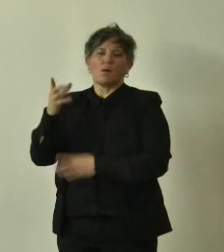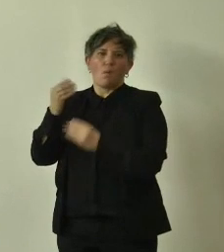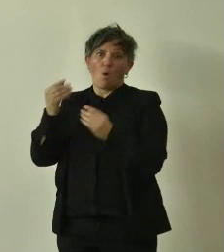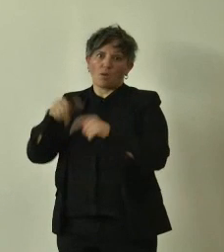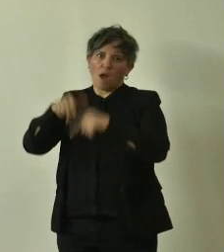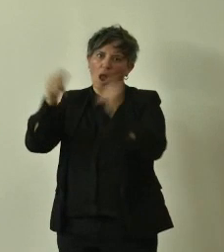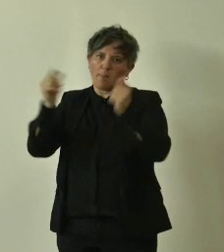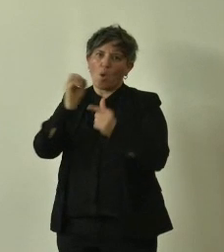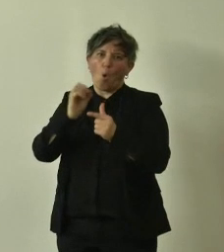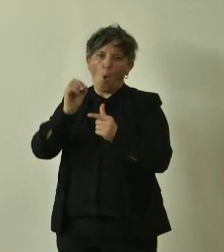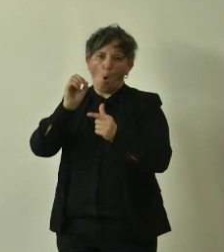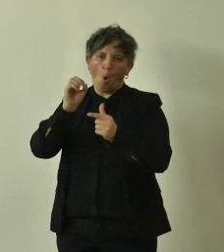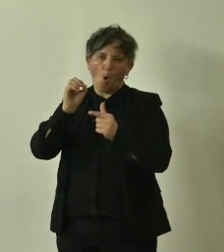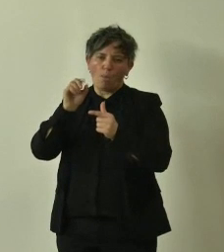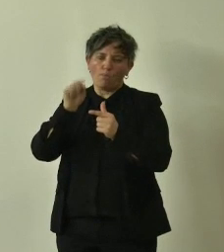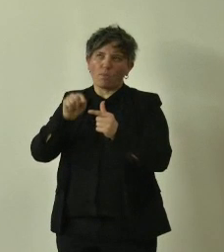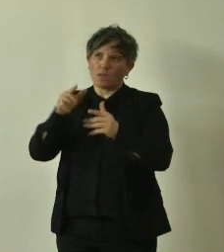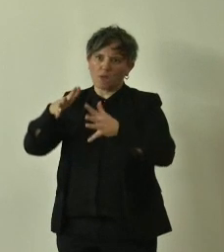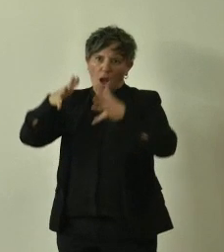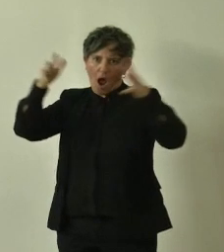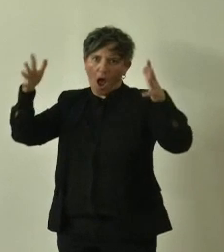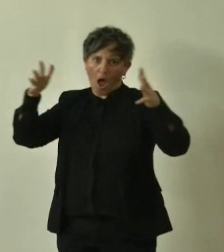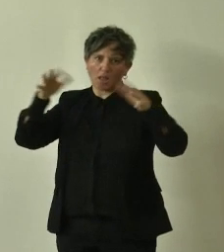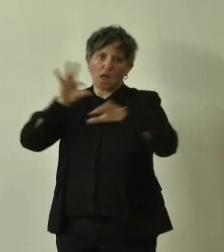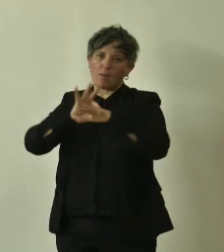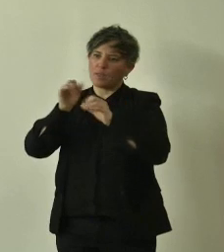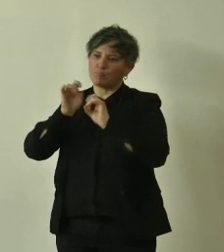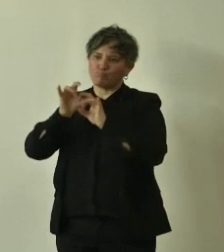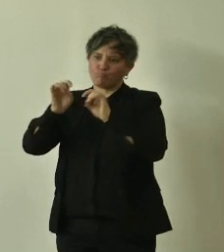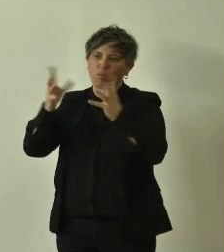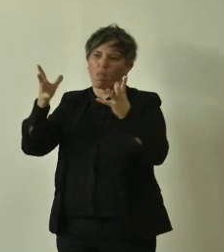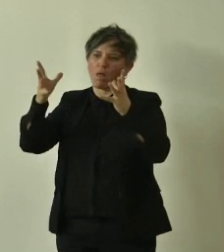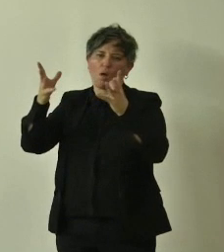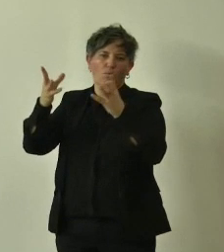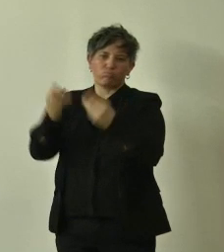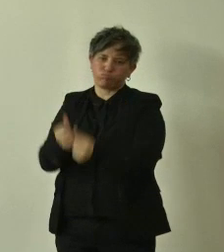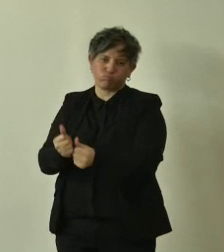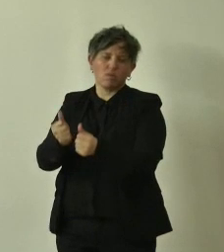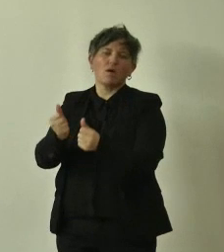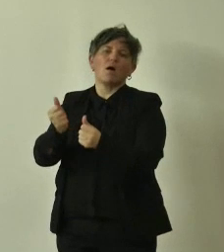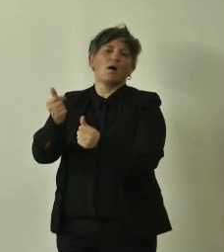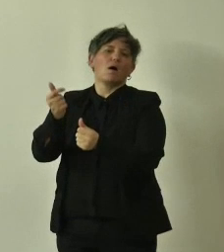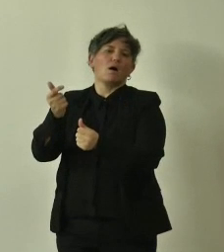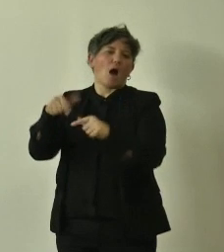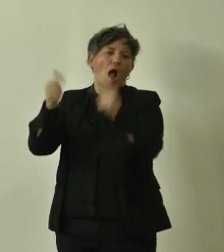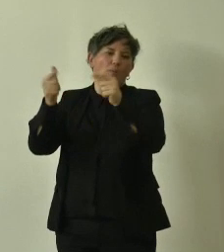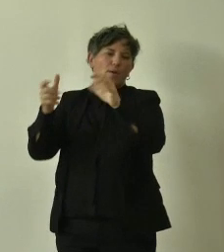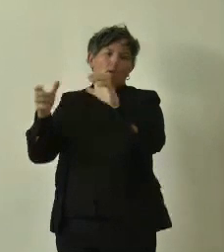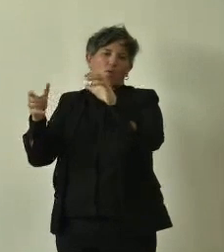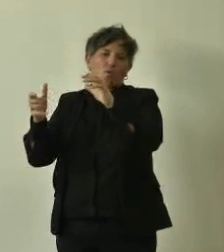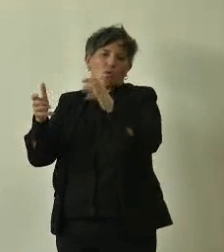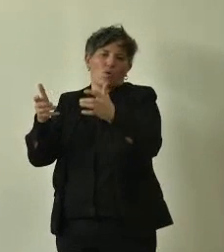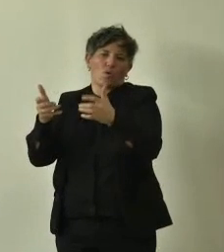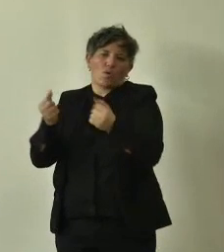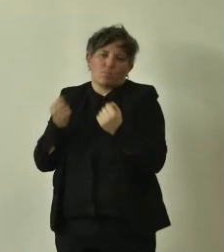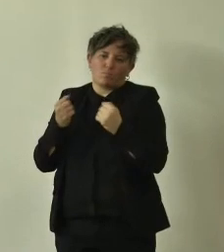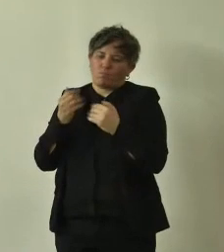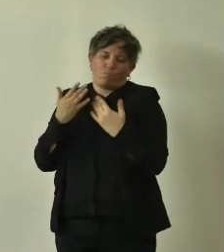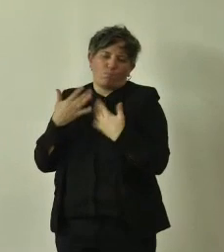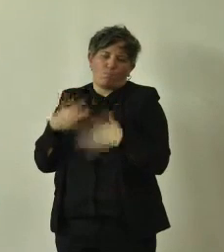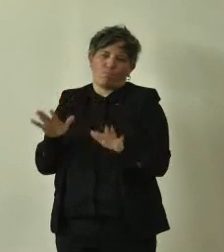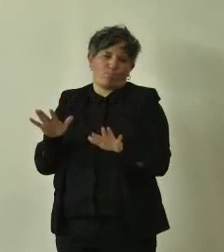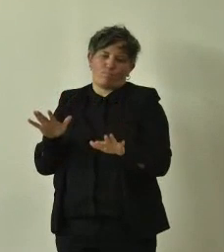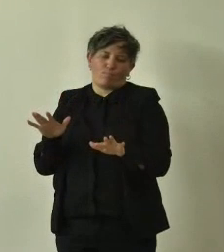regione in particolare quelli di grandi dimensioni questo era un albero enorme ma non ha potuto resistere a questa malattia una